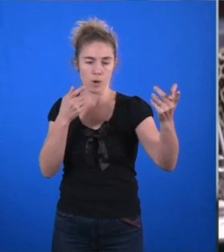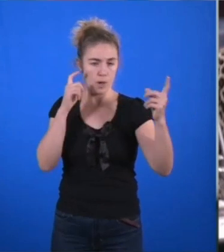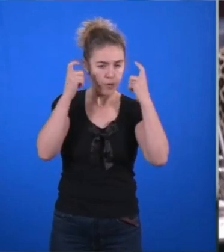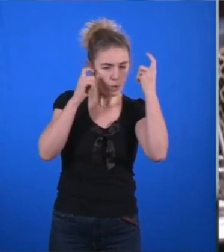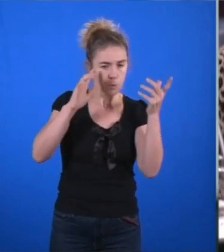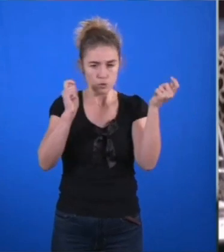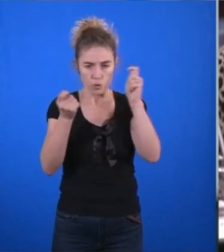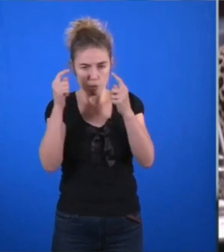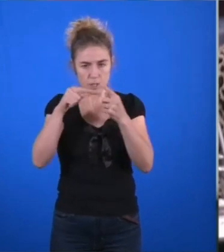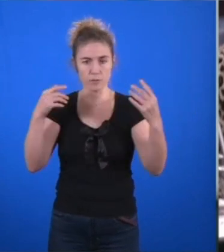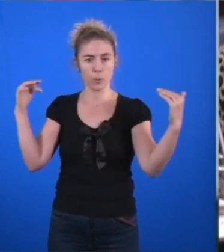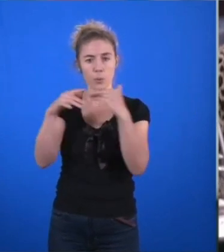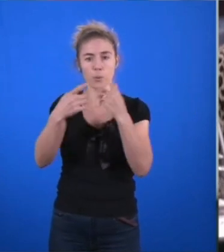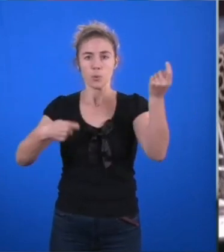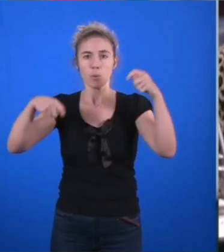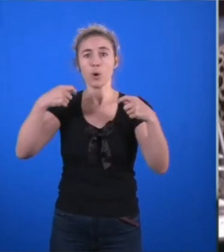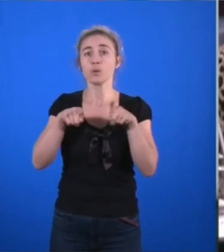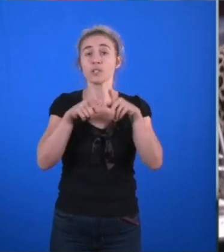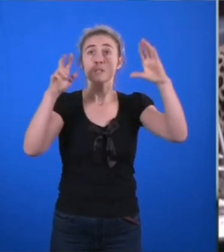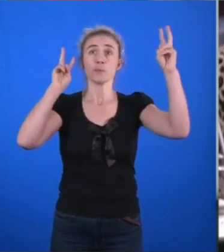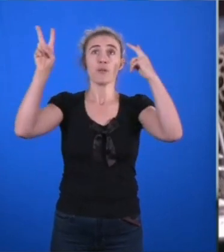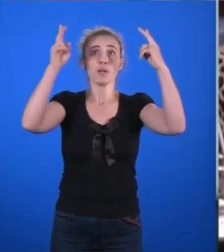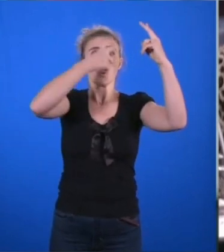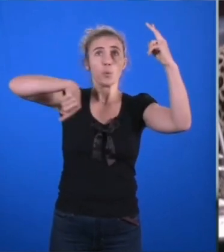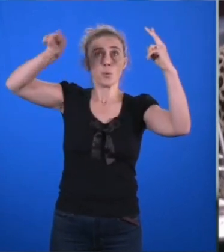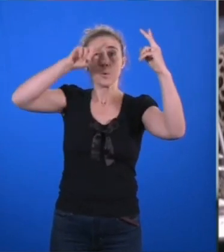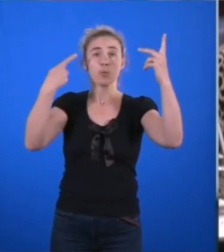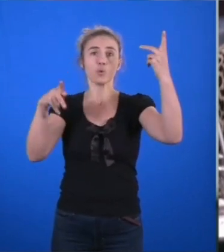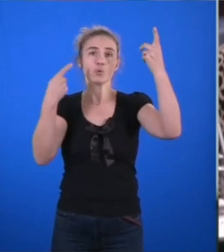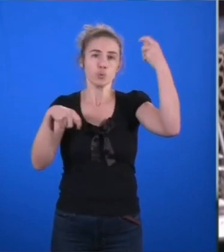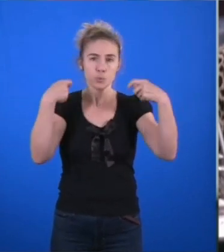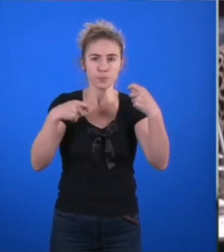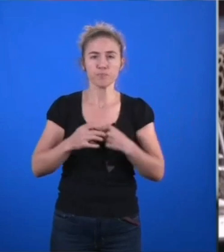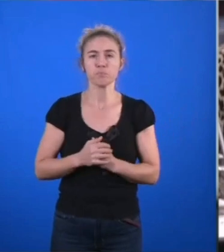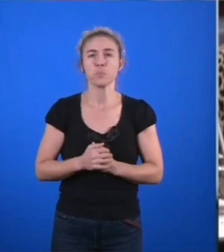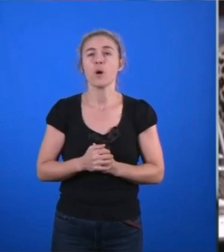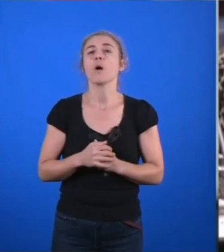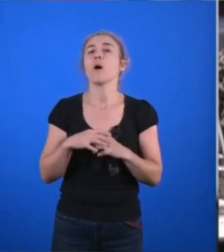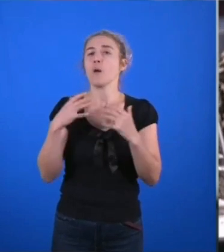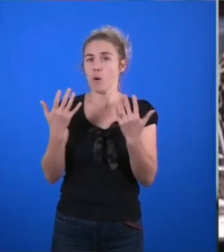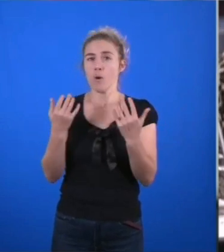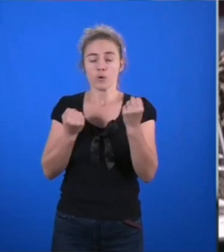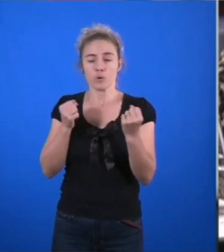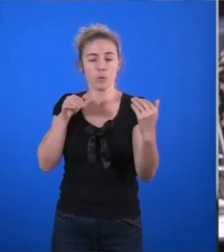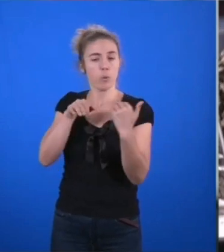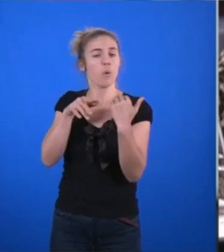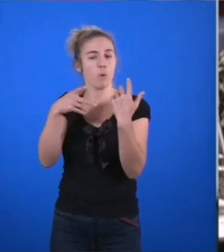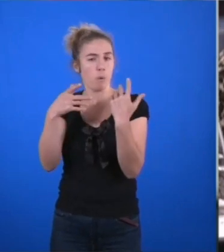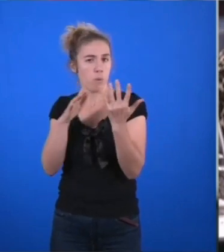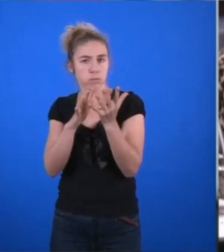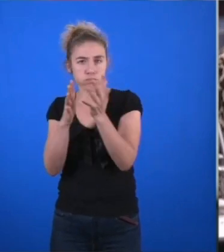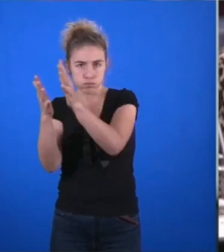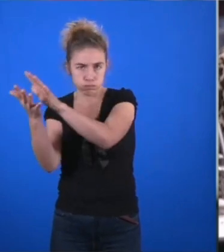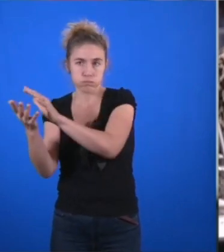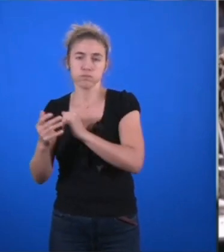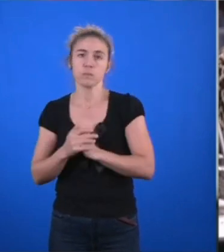sécuriser les déplacements sur le périphérique nantais. Si la circulation automobile va en être facilitée, la prise en compte des modes